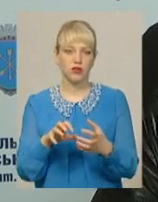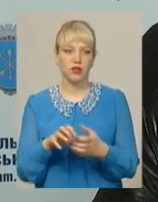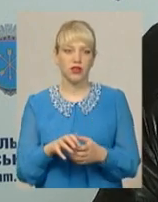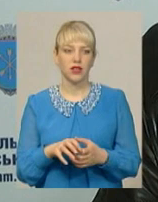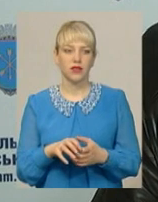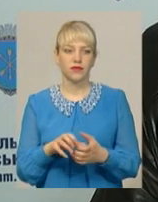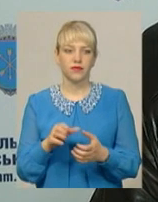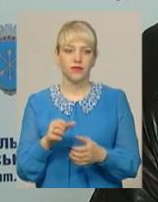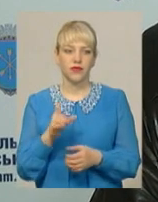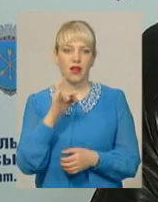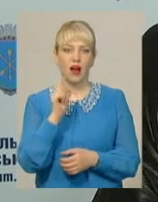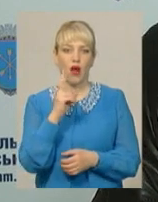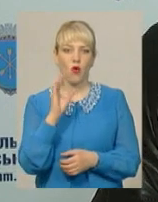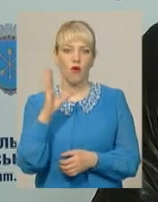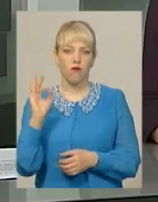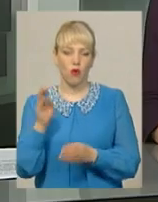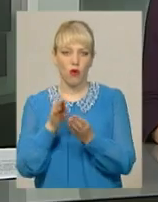кладовищі в мікрорайоні Ракова.